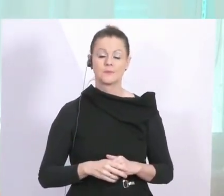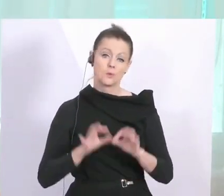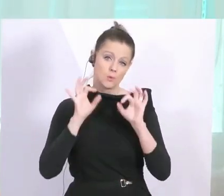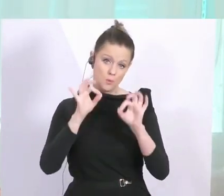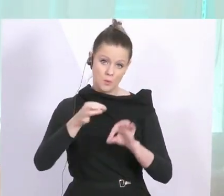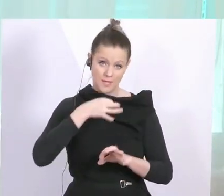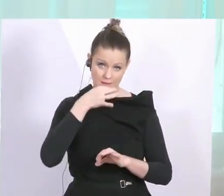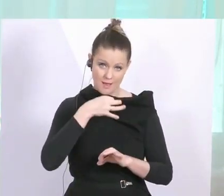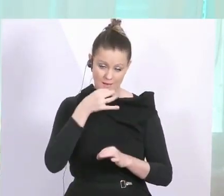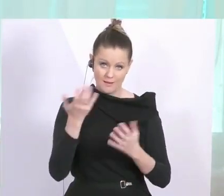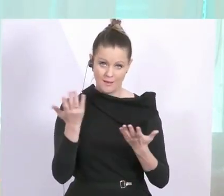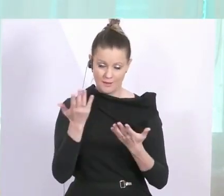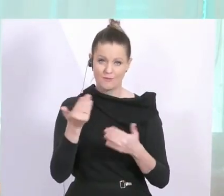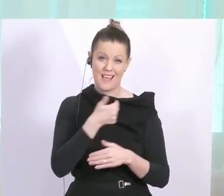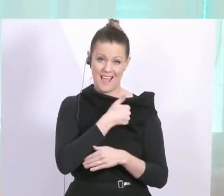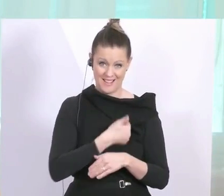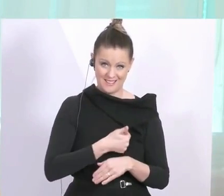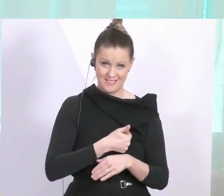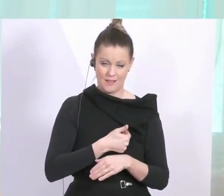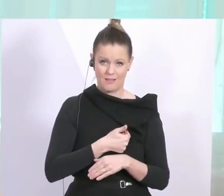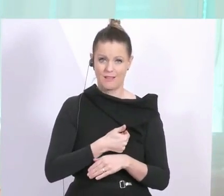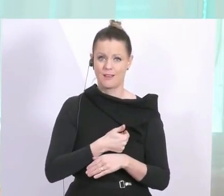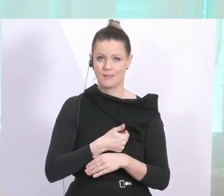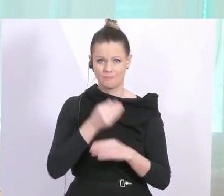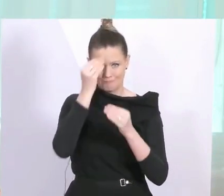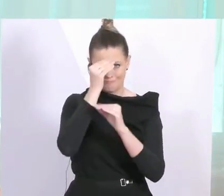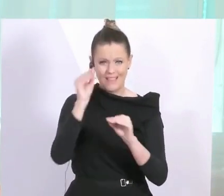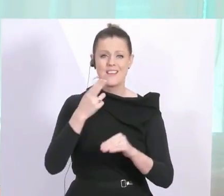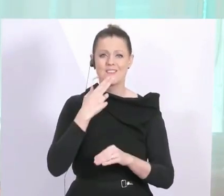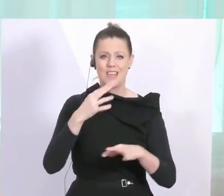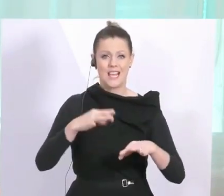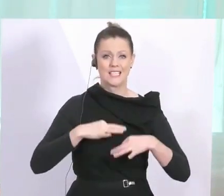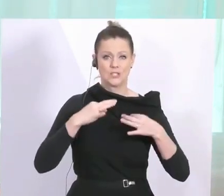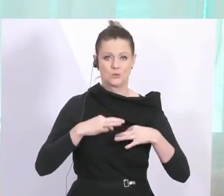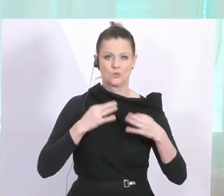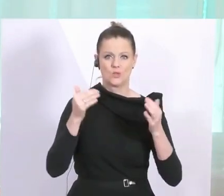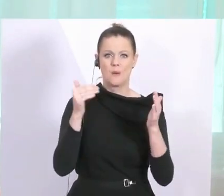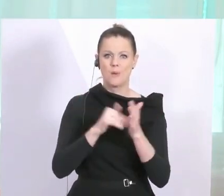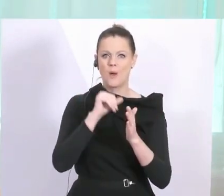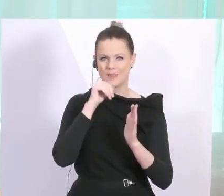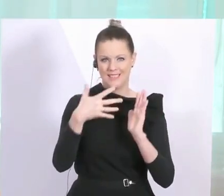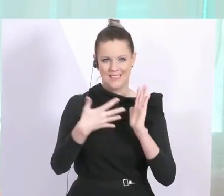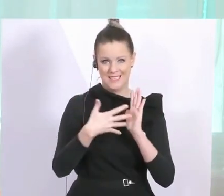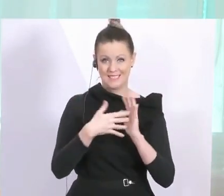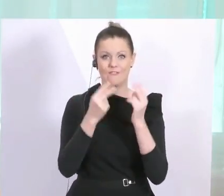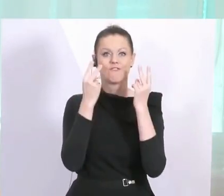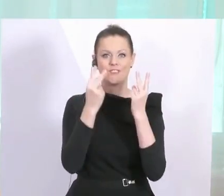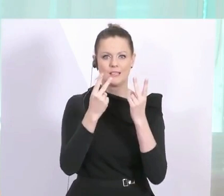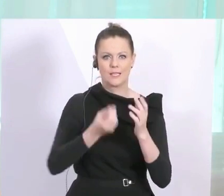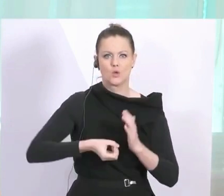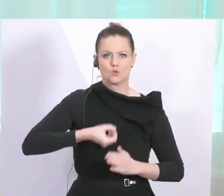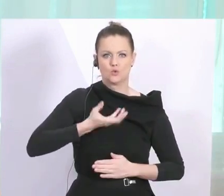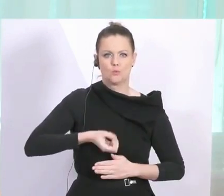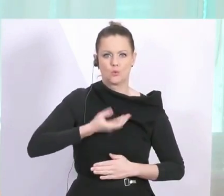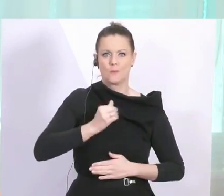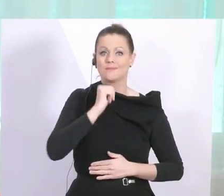Nachricht, einerseits der Appell, wer gesund ist, braucht keine derartige Testung. Also wer keinerlei Symptome hat,